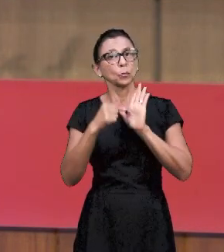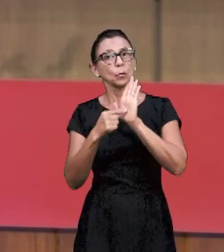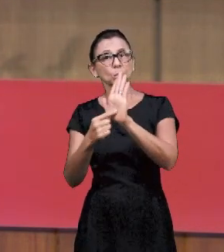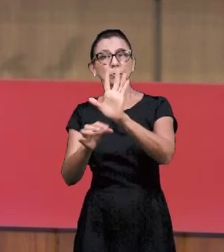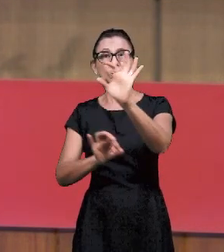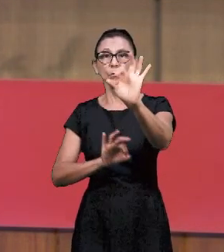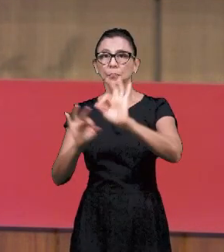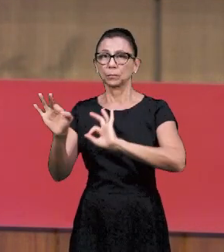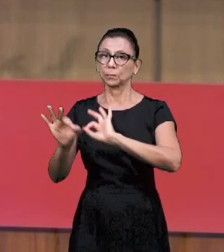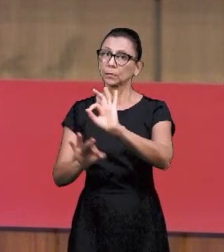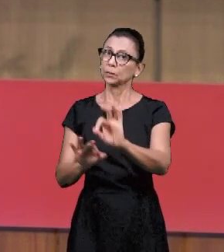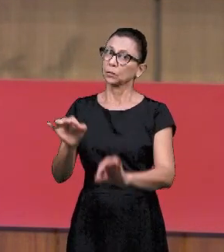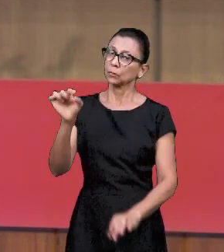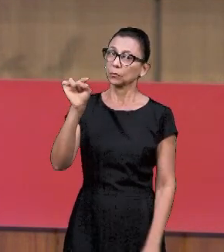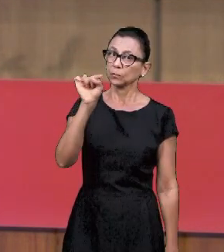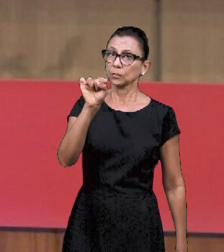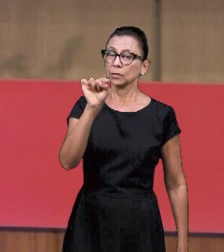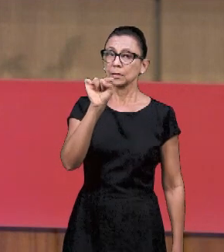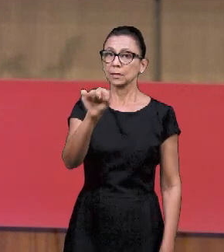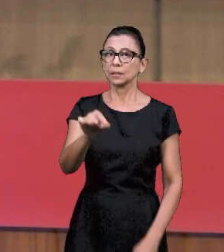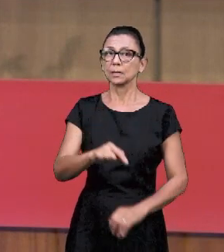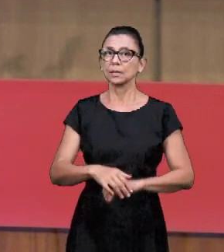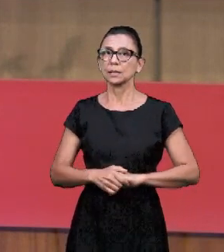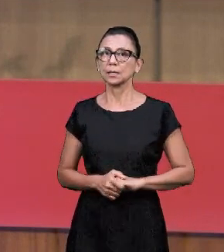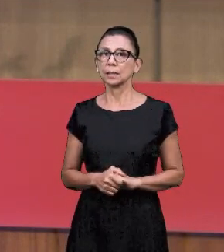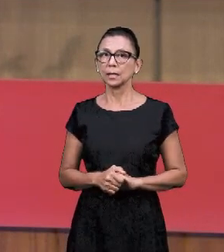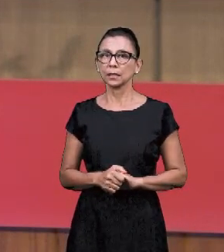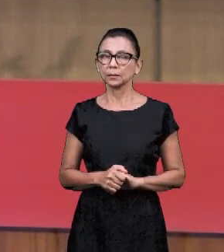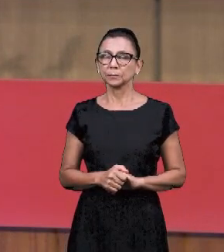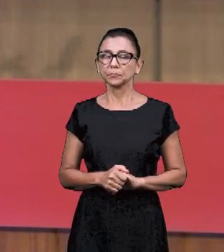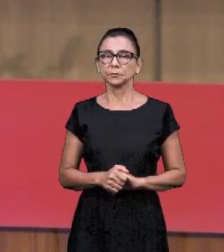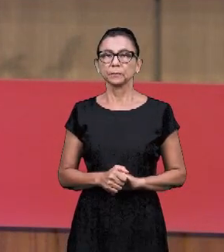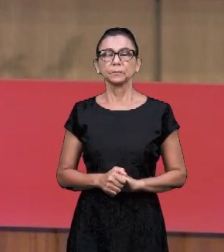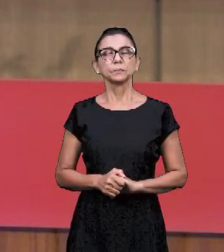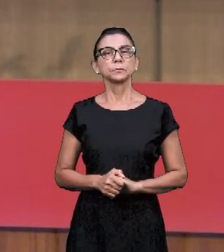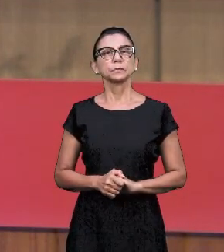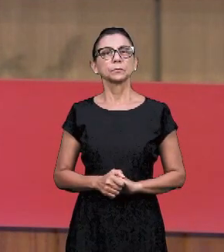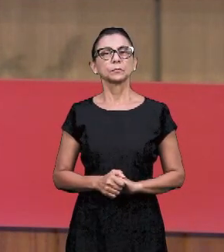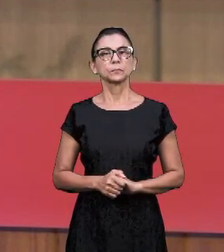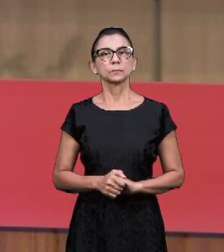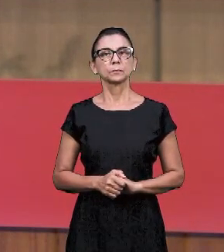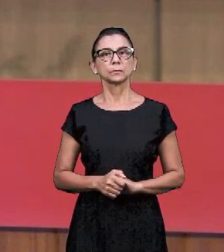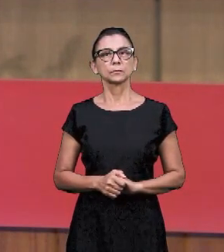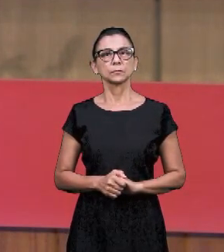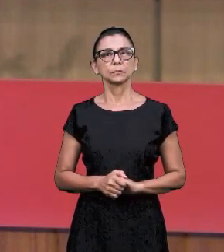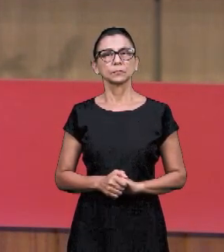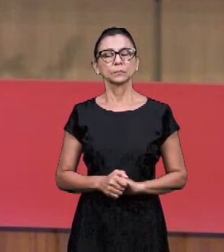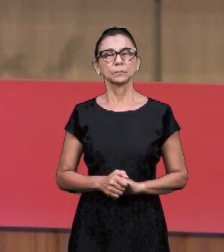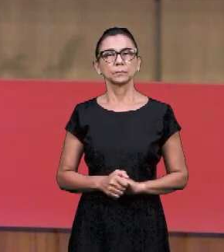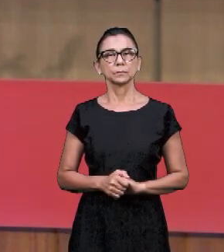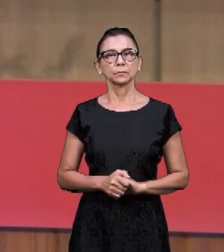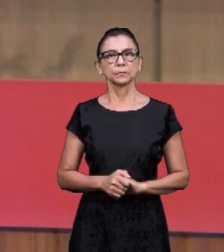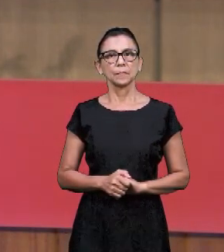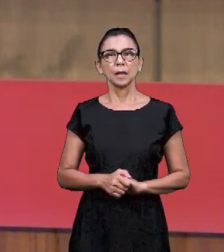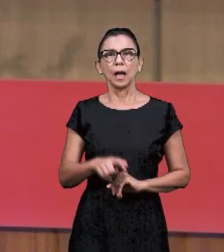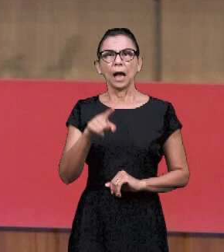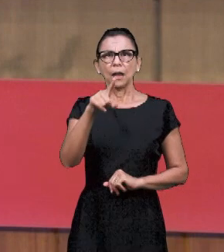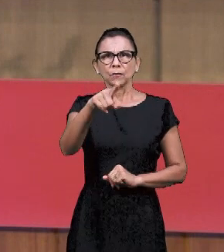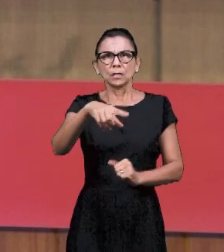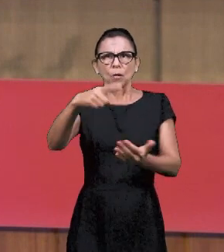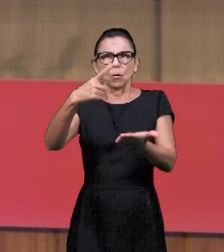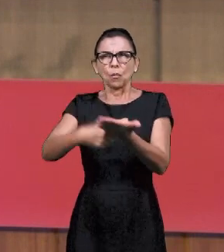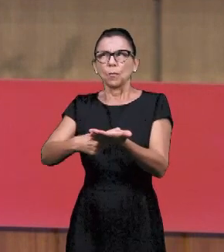тебе направление. Когда Бог дал тебе пророчество. Когда Бог тебе дал подготовку. Привел тебя в направление одно.